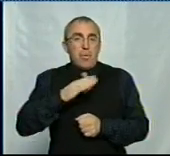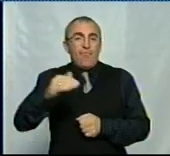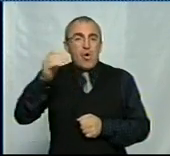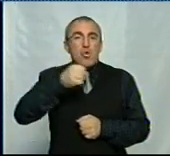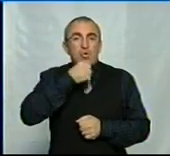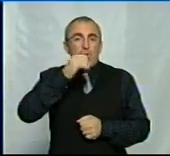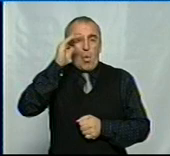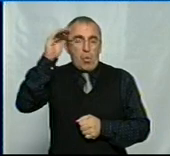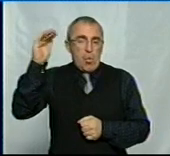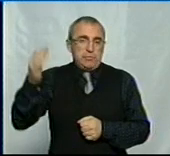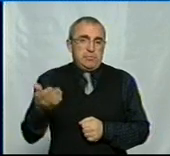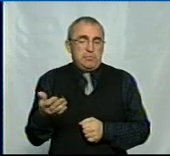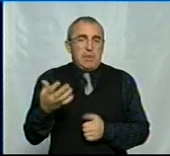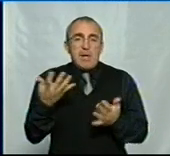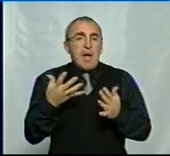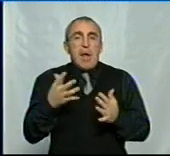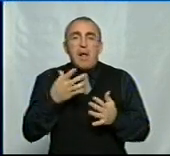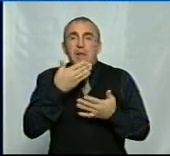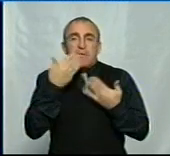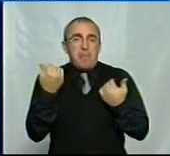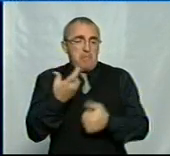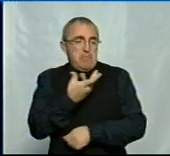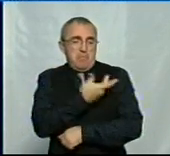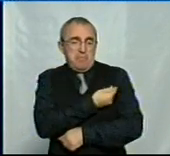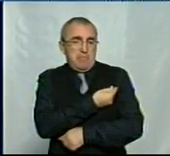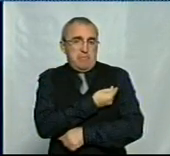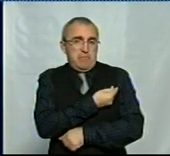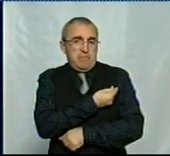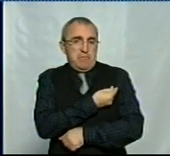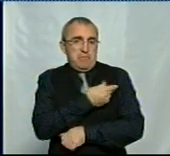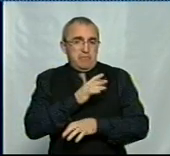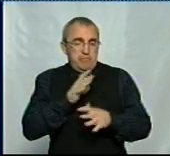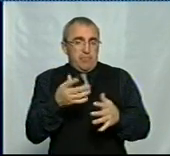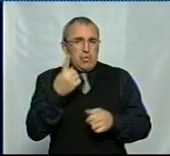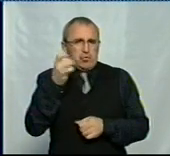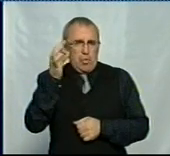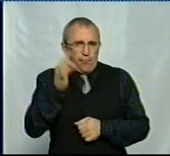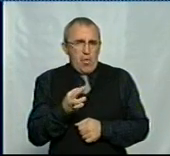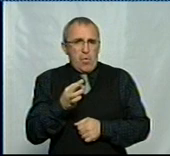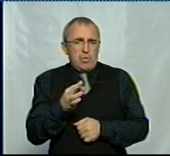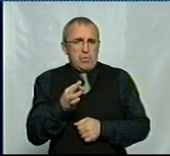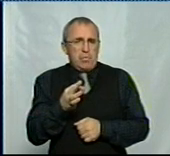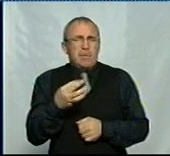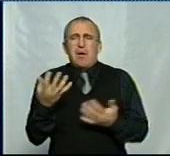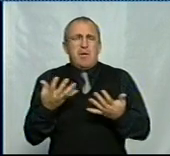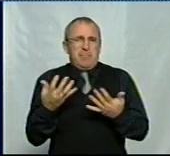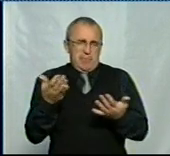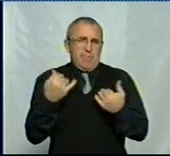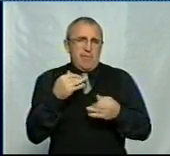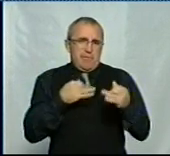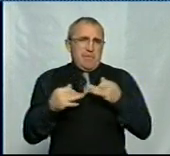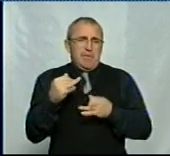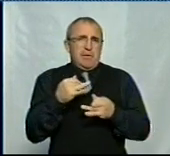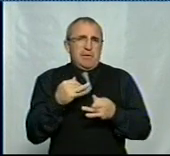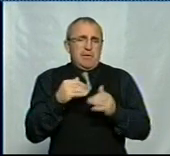Які не мали щеплення. Сьогодні це дуже легко зробити. 100%… Давайте говорити